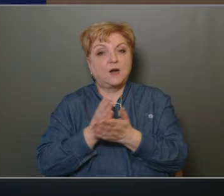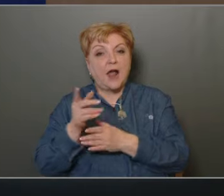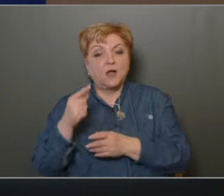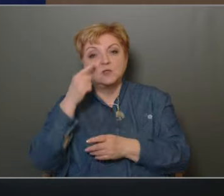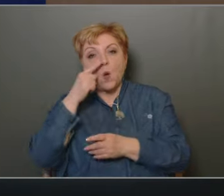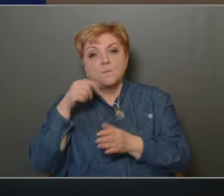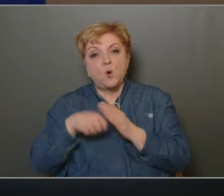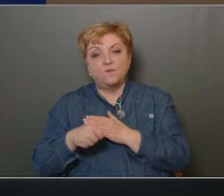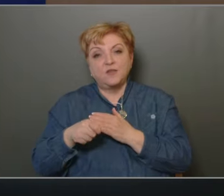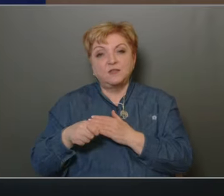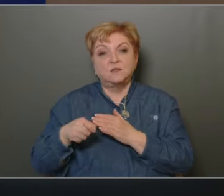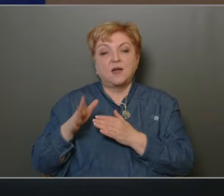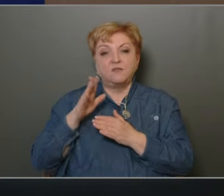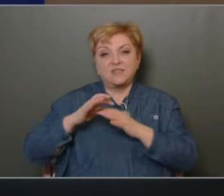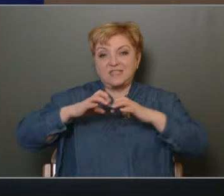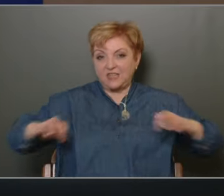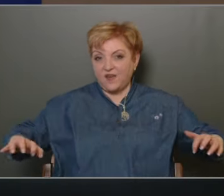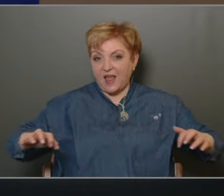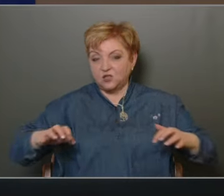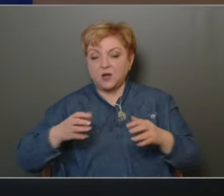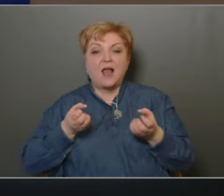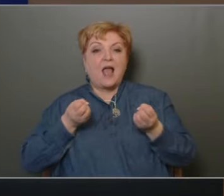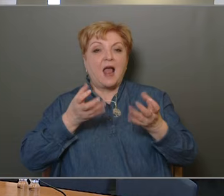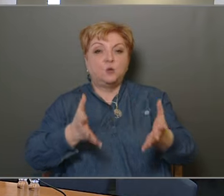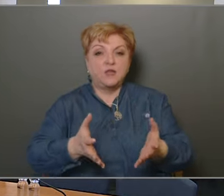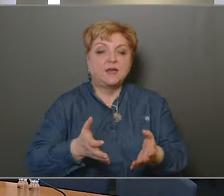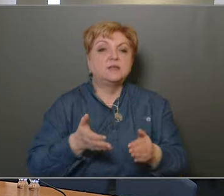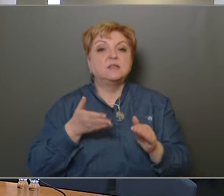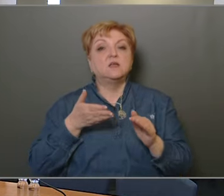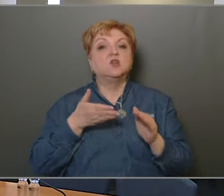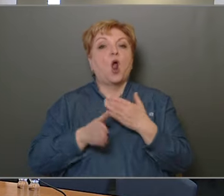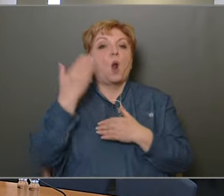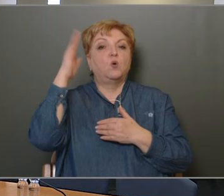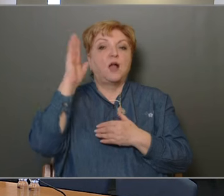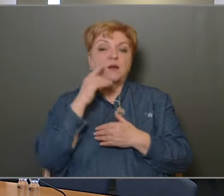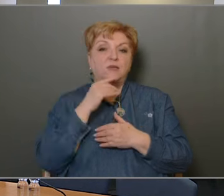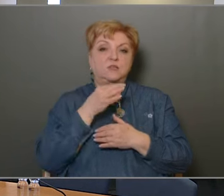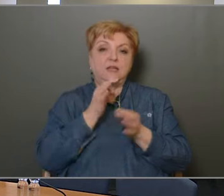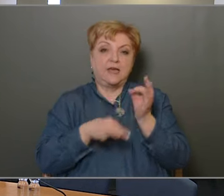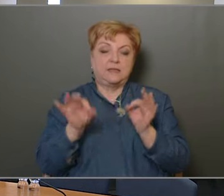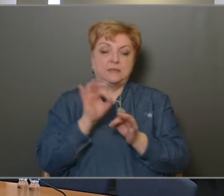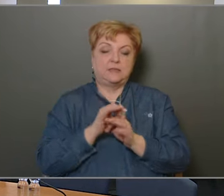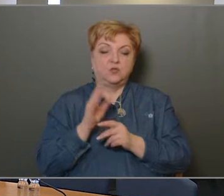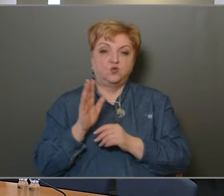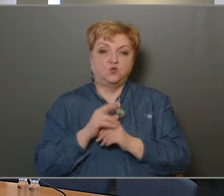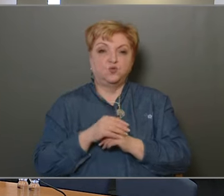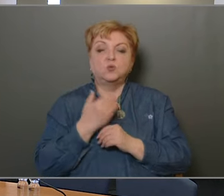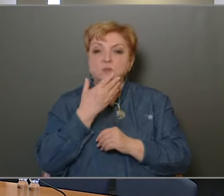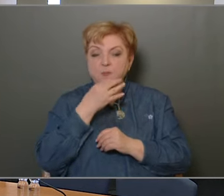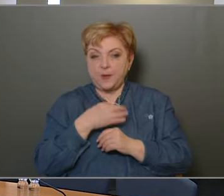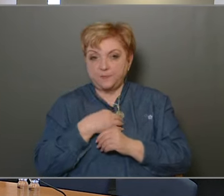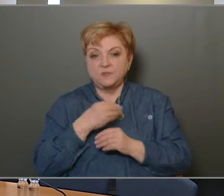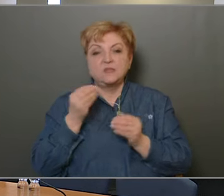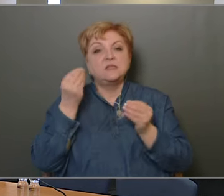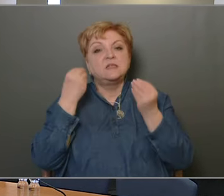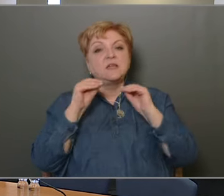-profit KFT szétvállására. Előterjesztő alpolgármester azt mondja, van szó belé, ki egészítés hallgatjuk. Köszönöm a szót, polgármester